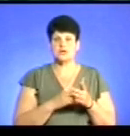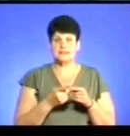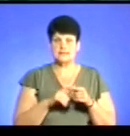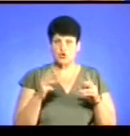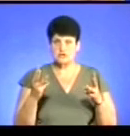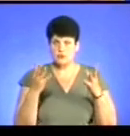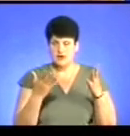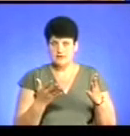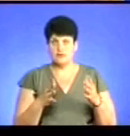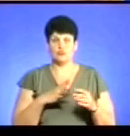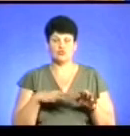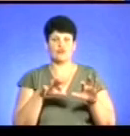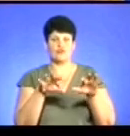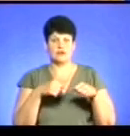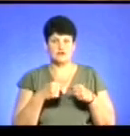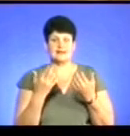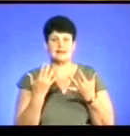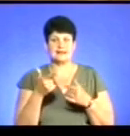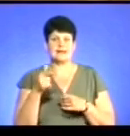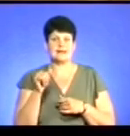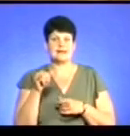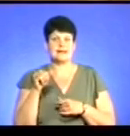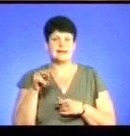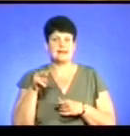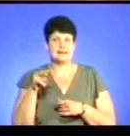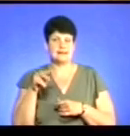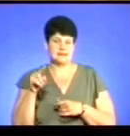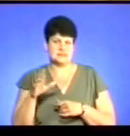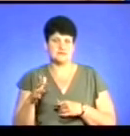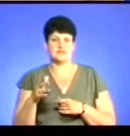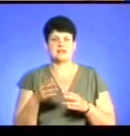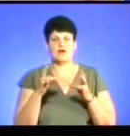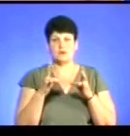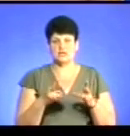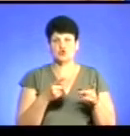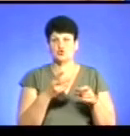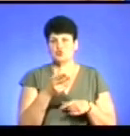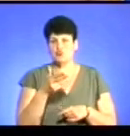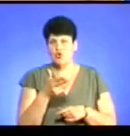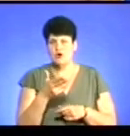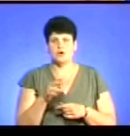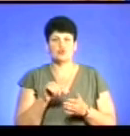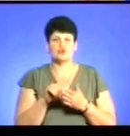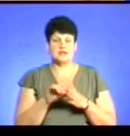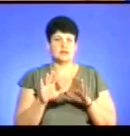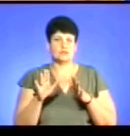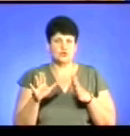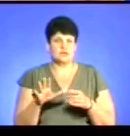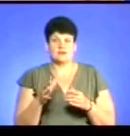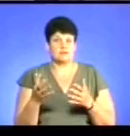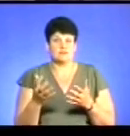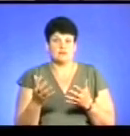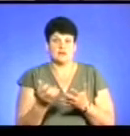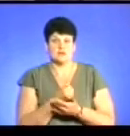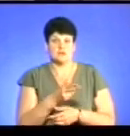загоряння. Було вилучено декілька гільців травматичної зброї. Учасників події будь-якої зброї виявлено не